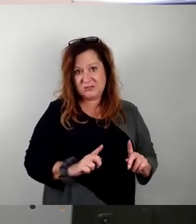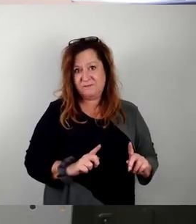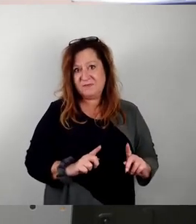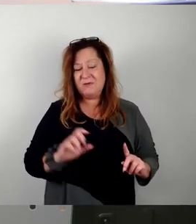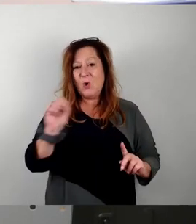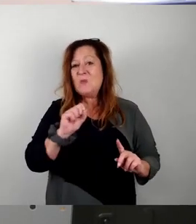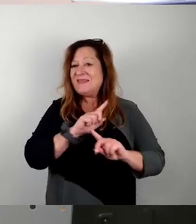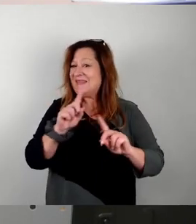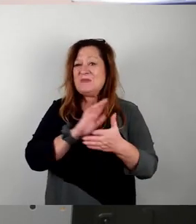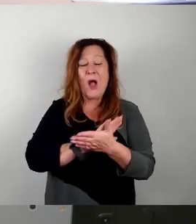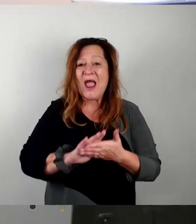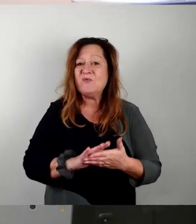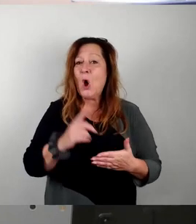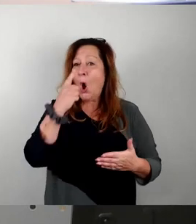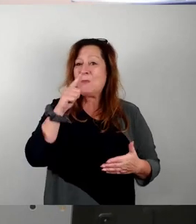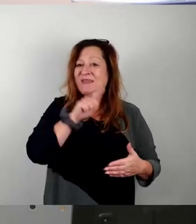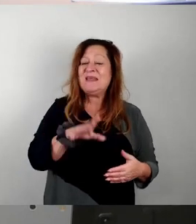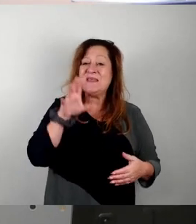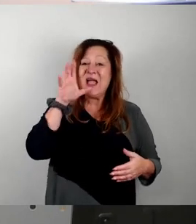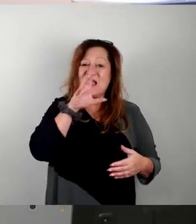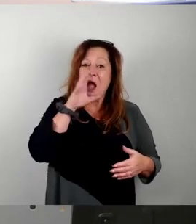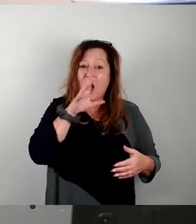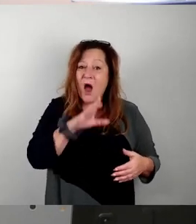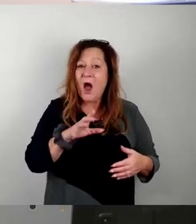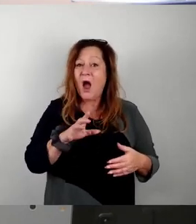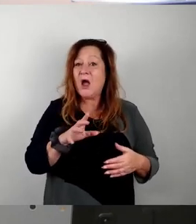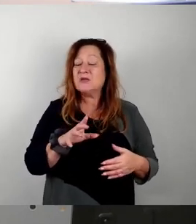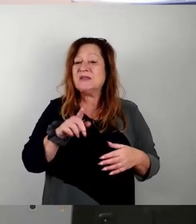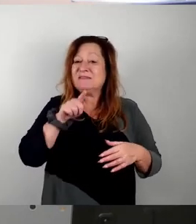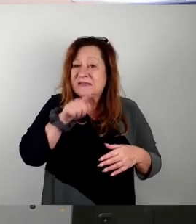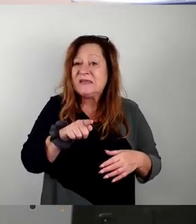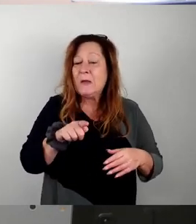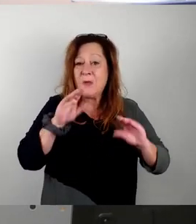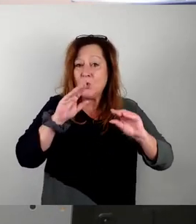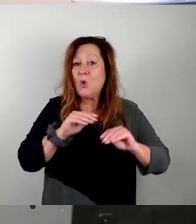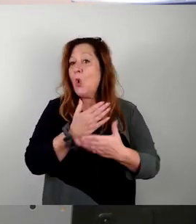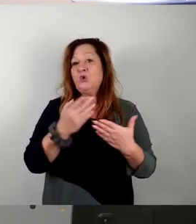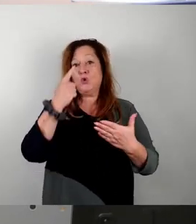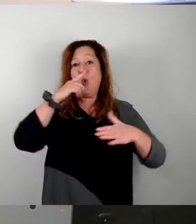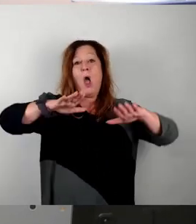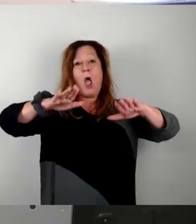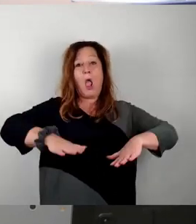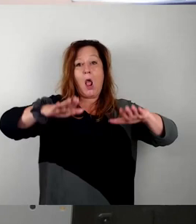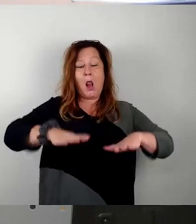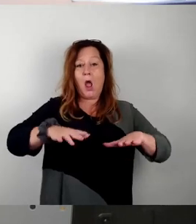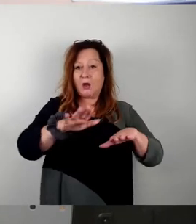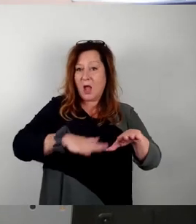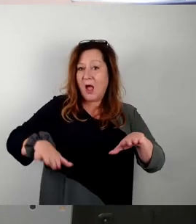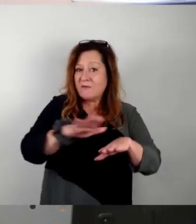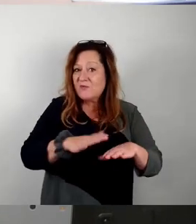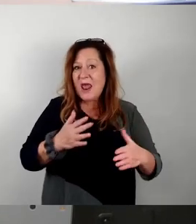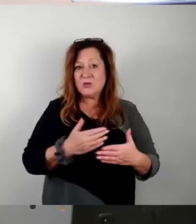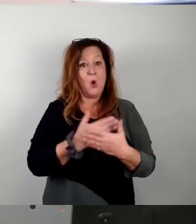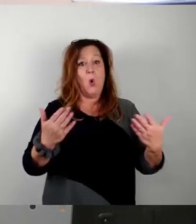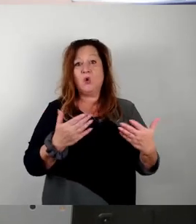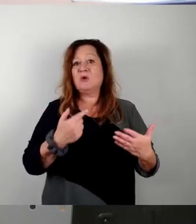festzustellen, ob denn diese Garagen eigentlich noch als solches genutzt wären oder ob sie nicht einfach nur Lagerflächen sind, die sehr preiswert zu haben sind, wo man allen